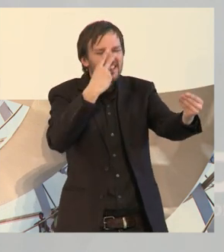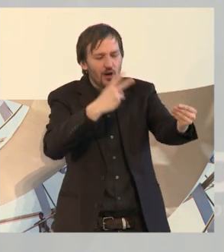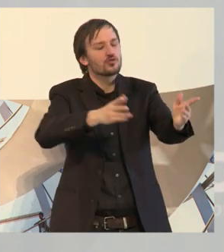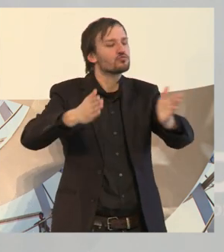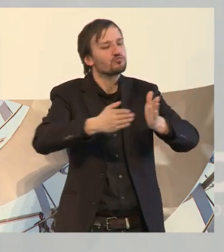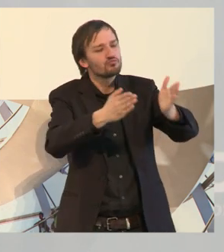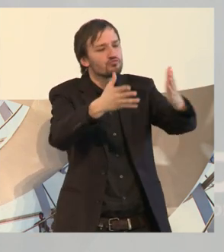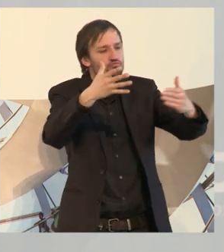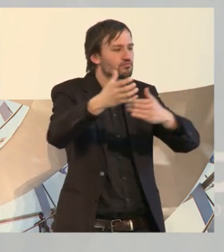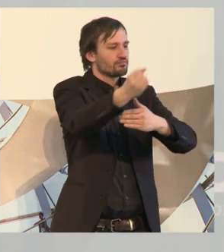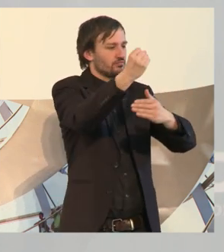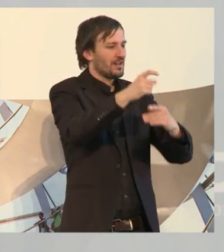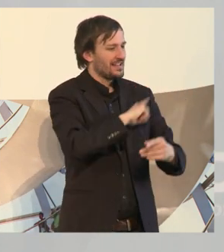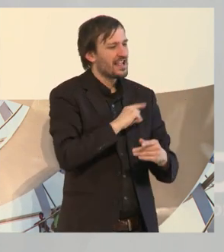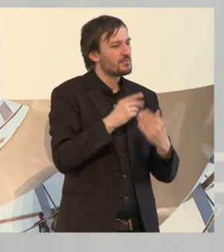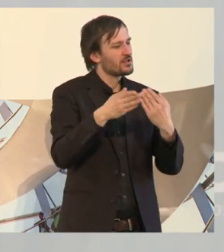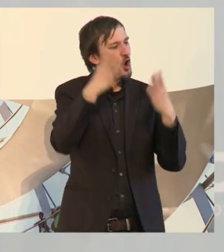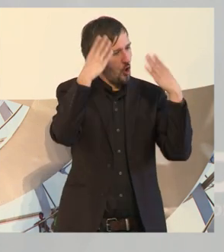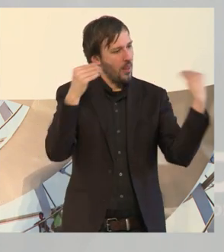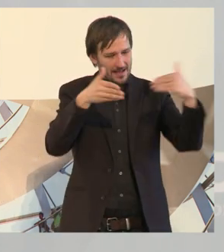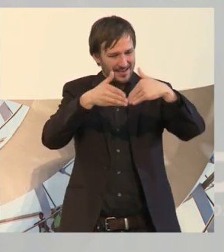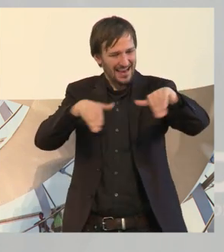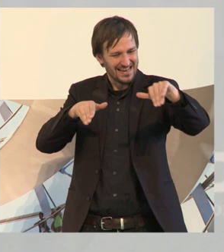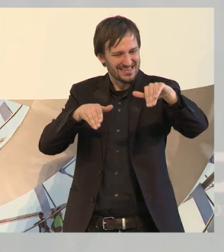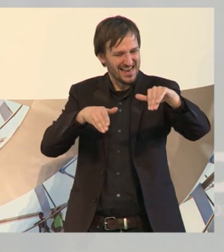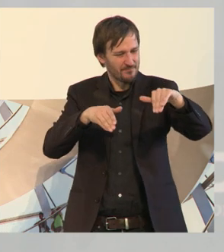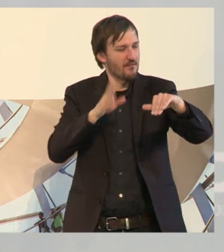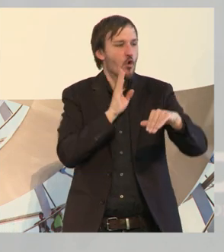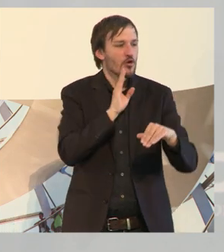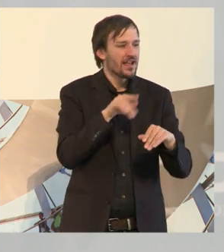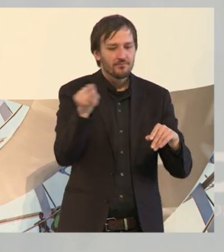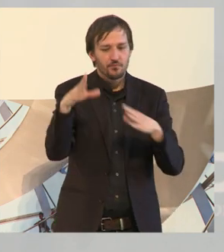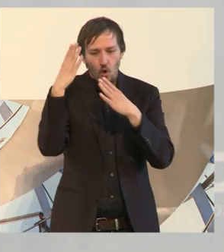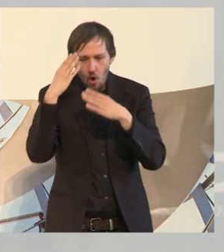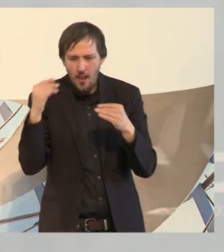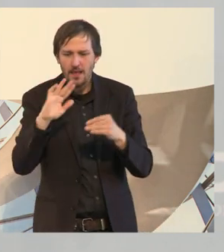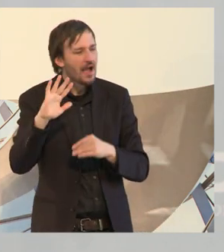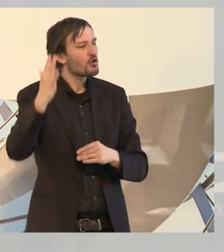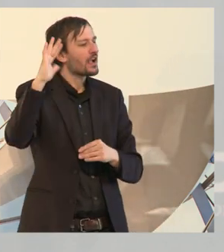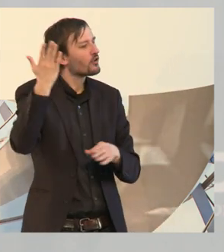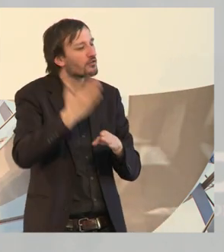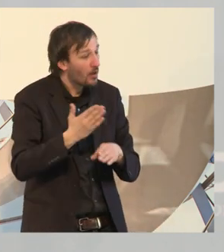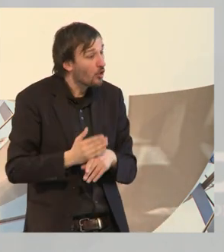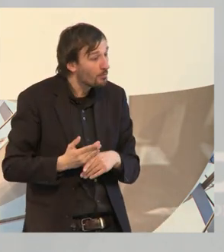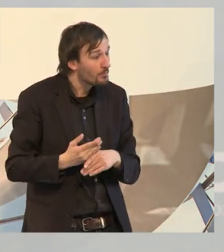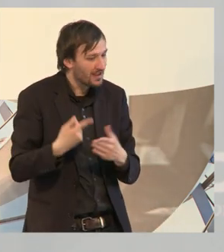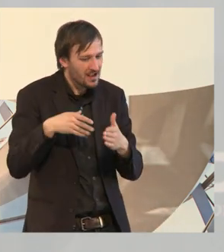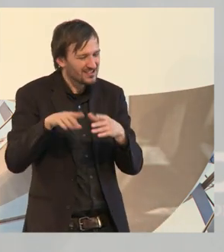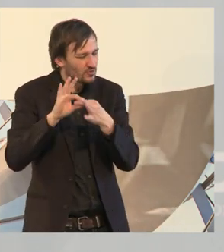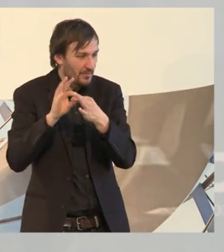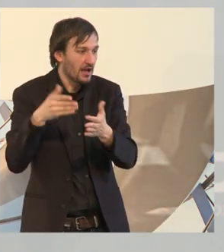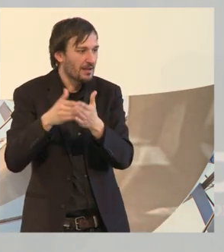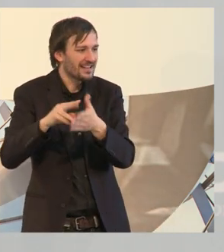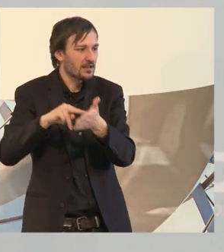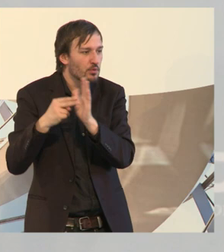gemacht, weil ich eben an der niederländischen Grenze wohne, es gibt einen Mentalitätsunterschied, der die Niederländer so unglaublich erfolgreich macht in der Behindertenpolitik.